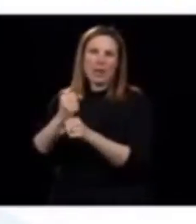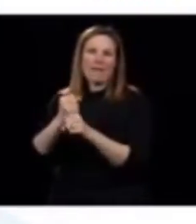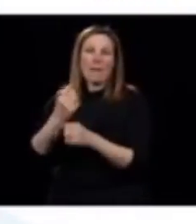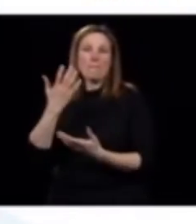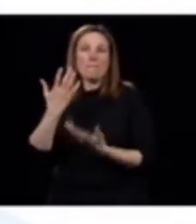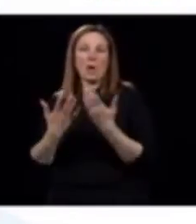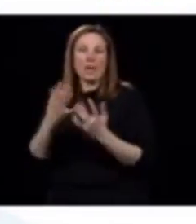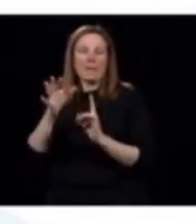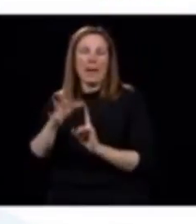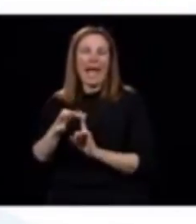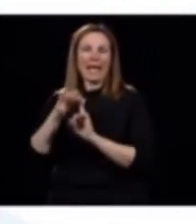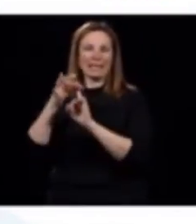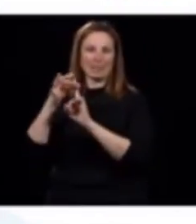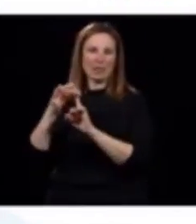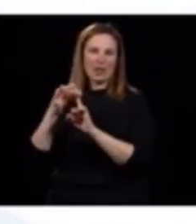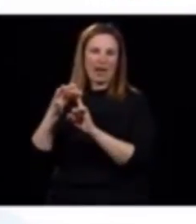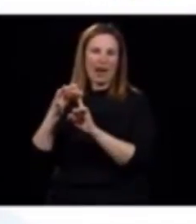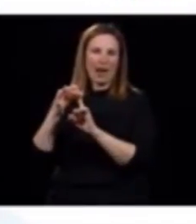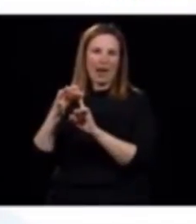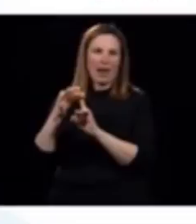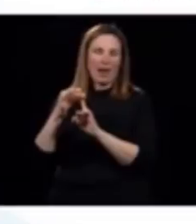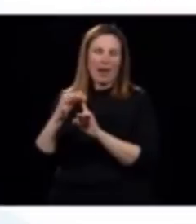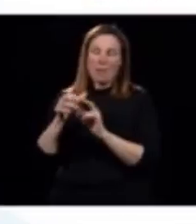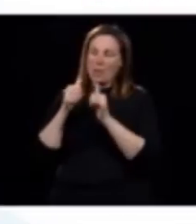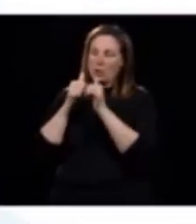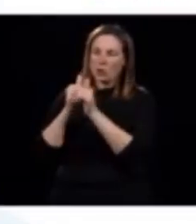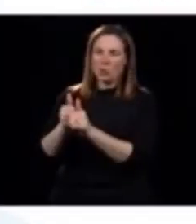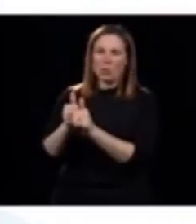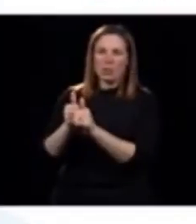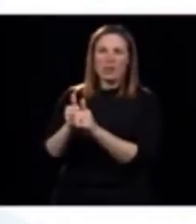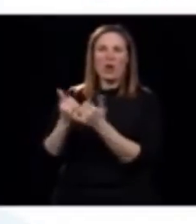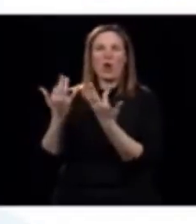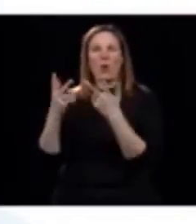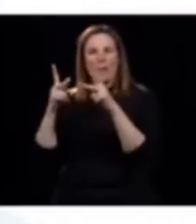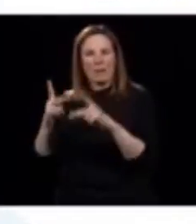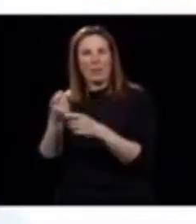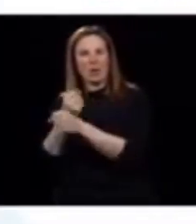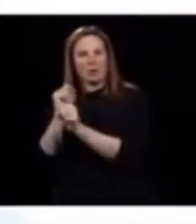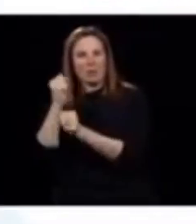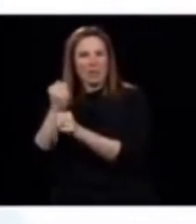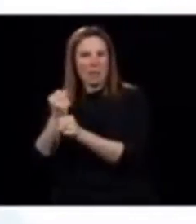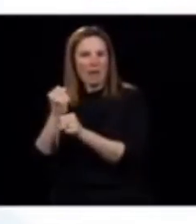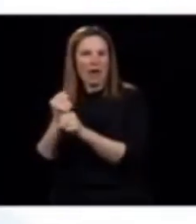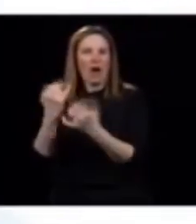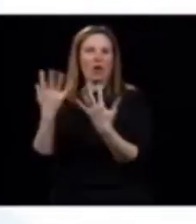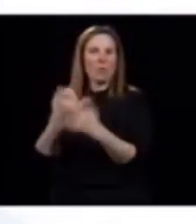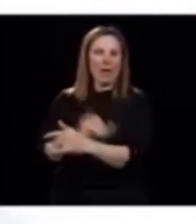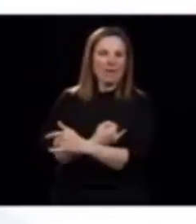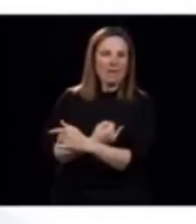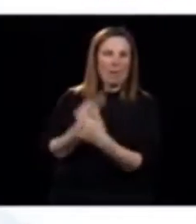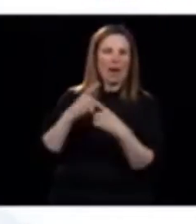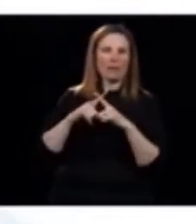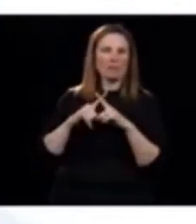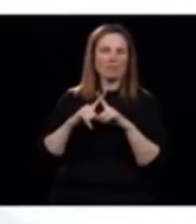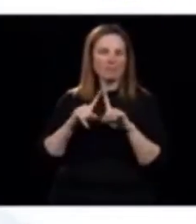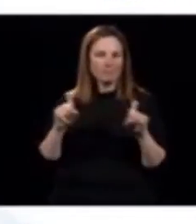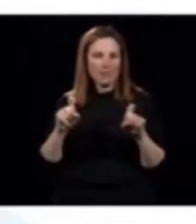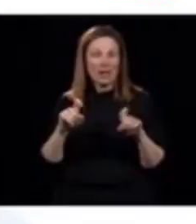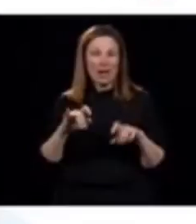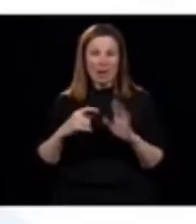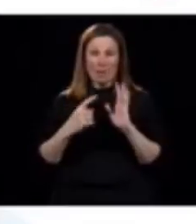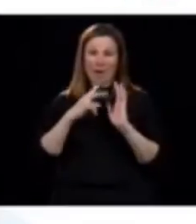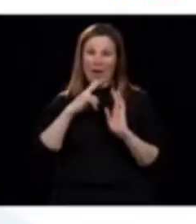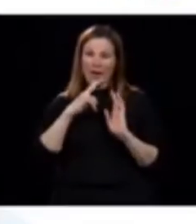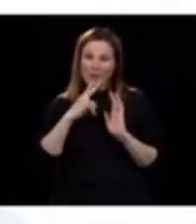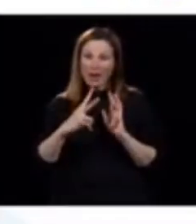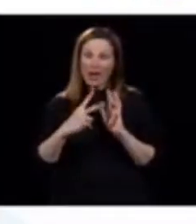soins. Mais ça, c'est une décision aussi qui se prend localement en fonction des capacités, etc. Ce qu'on veut éviter, par exemple, c'est des infirmières qui font